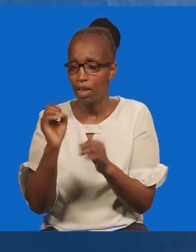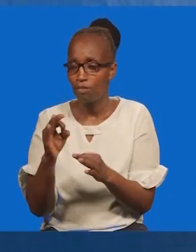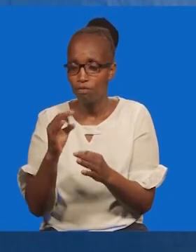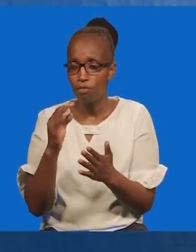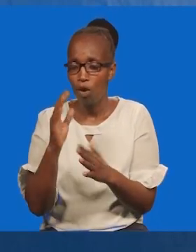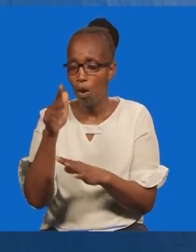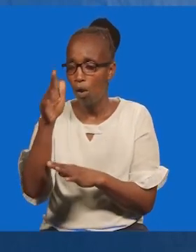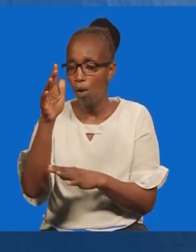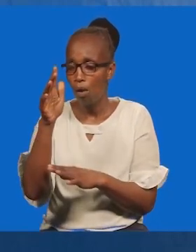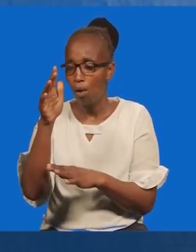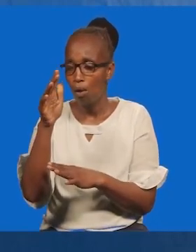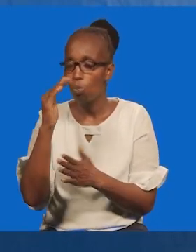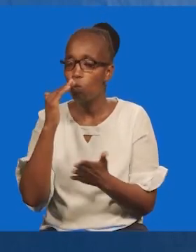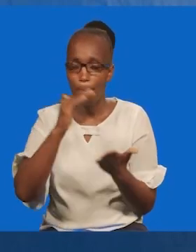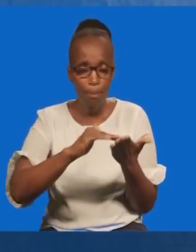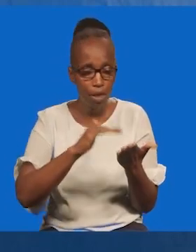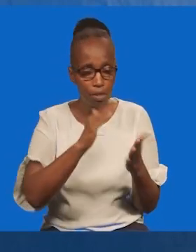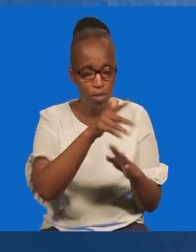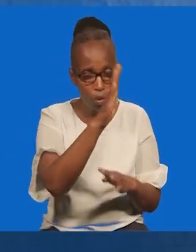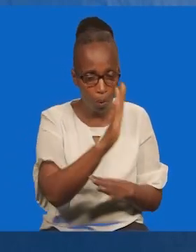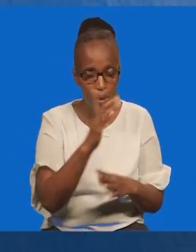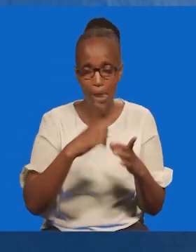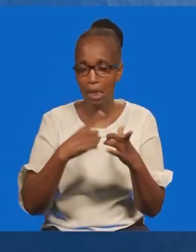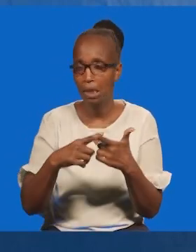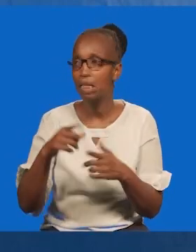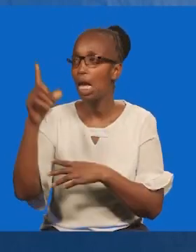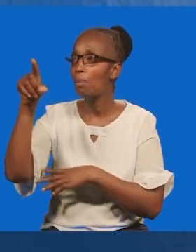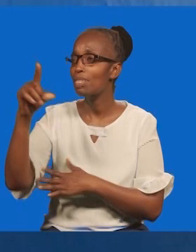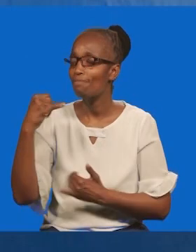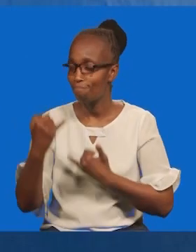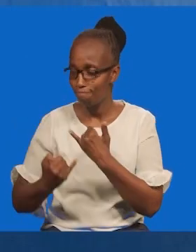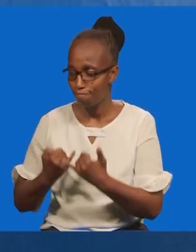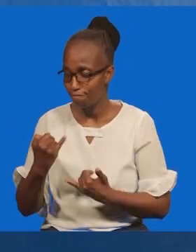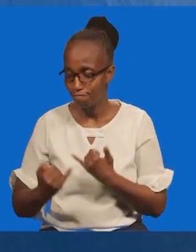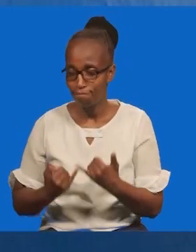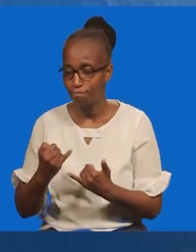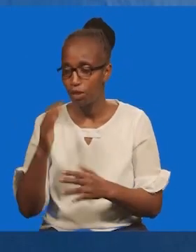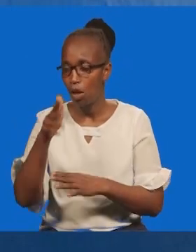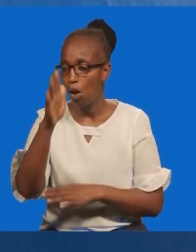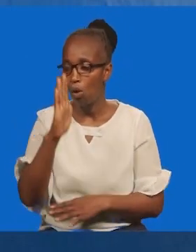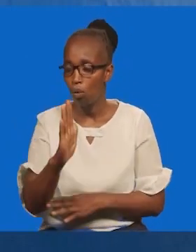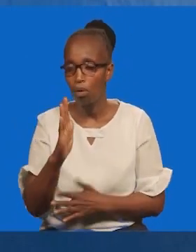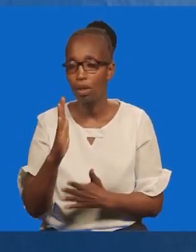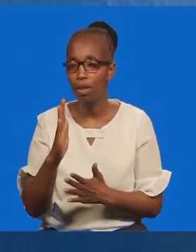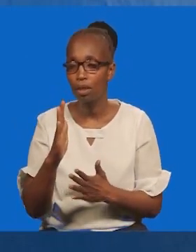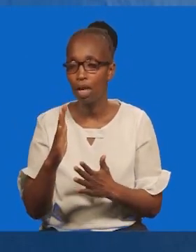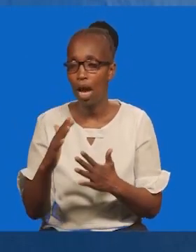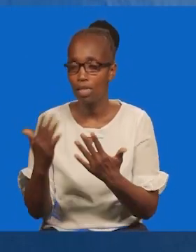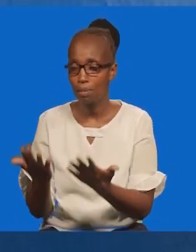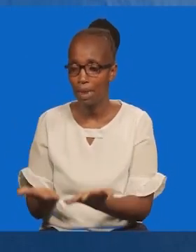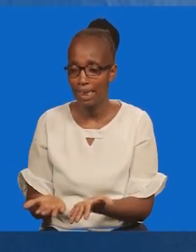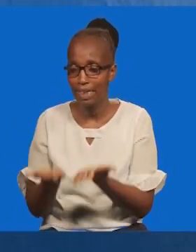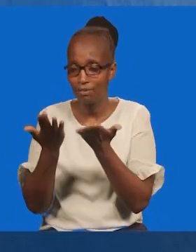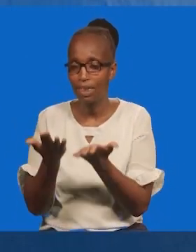Anafurai. Na muandishi ya panasema, alimtukuza mungu kwa sababu alimuinua.